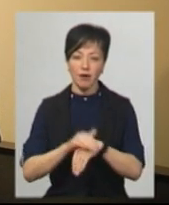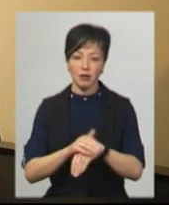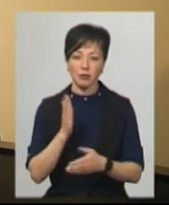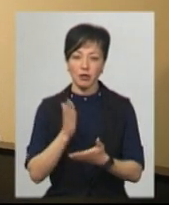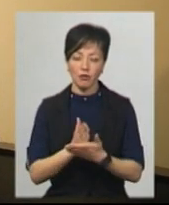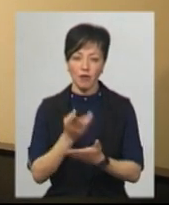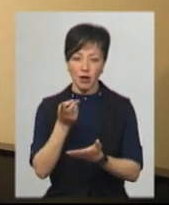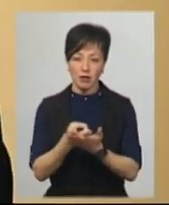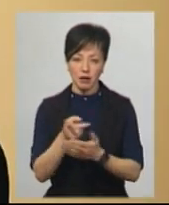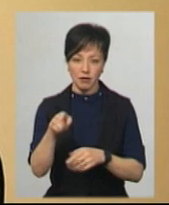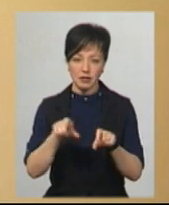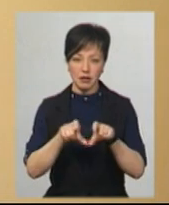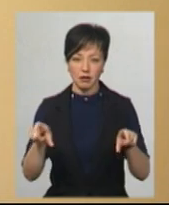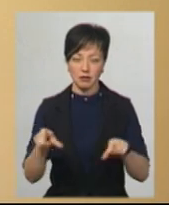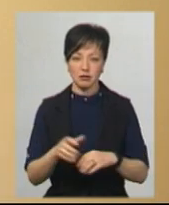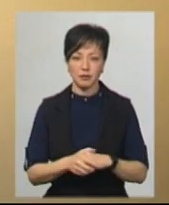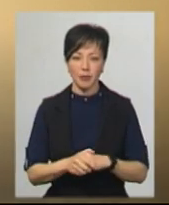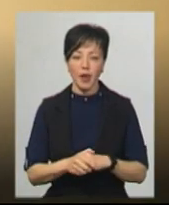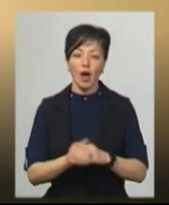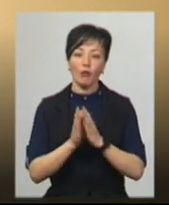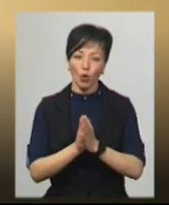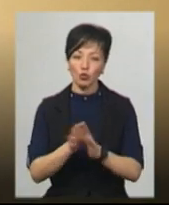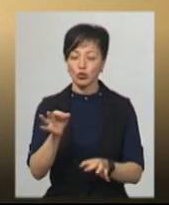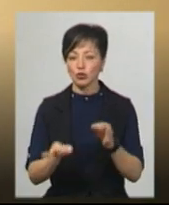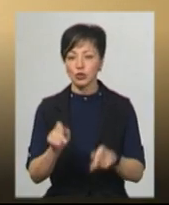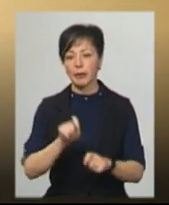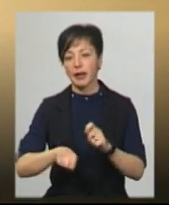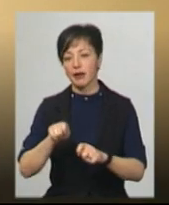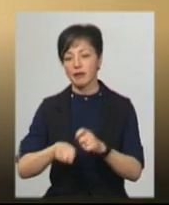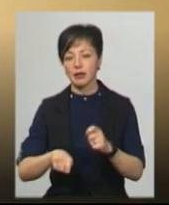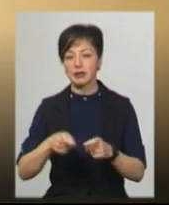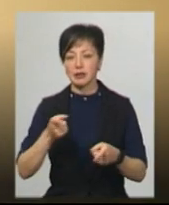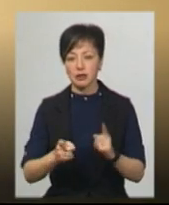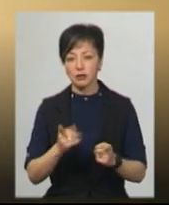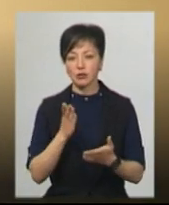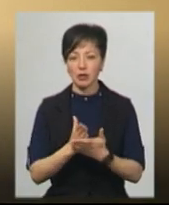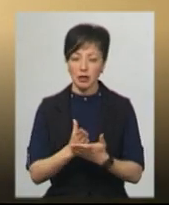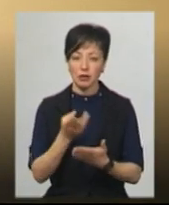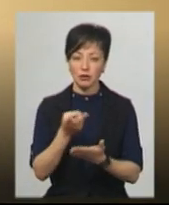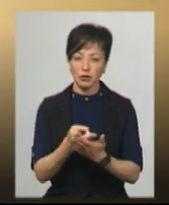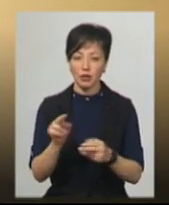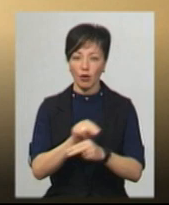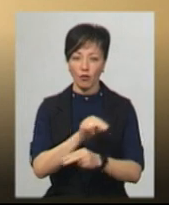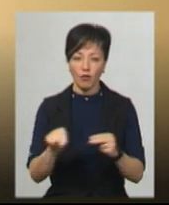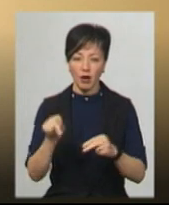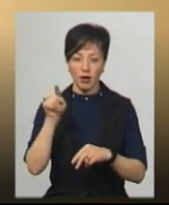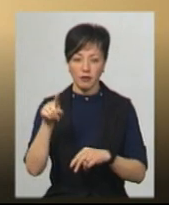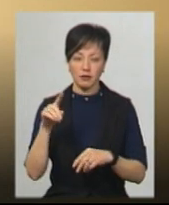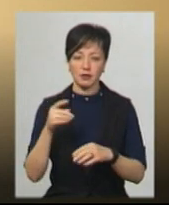Сороченка в медичному закладі. Прошу тут перевірити справи дійсність лікування у